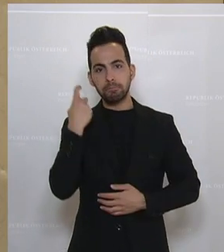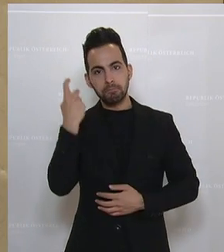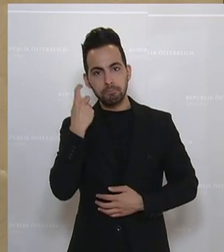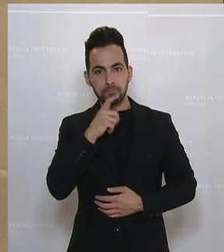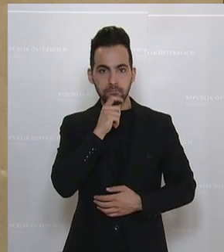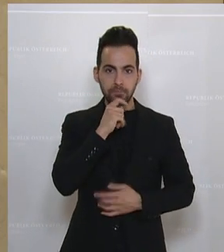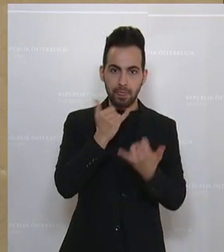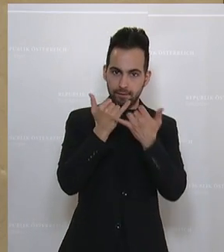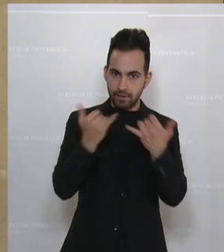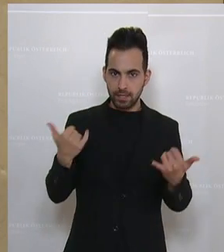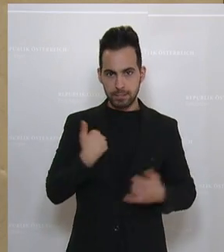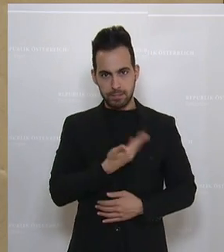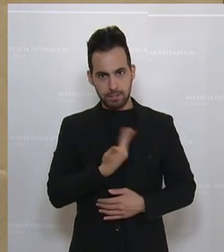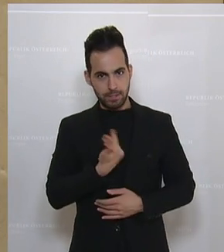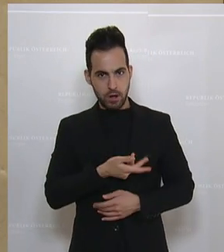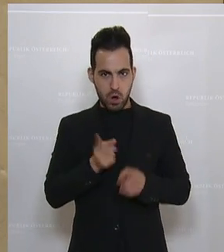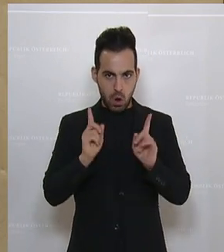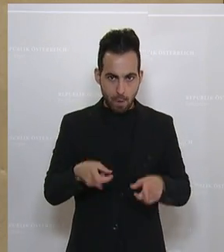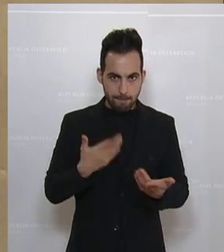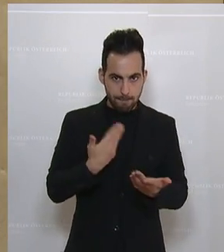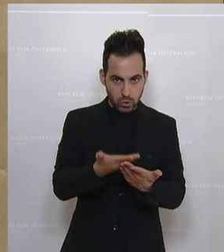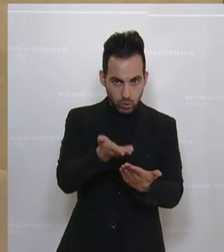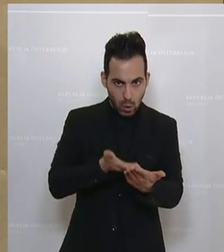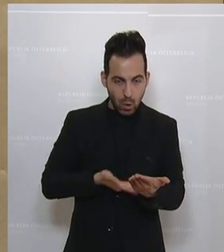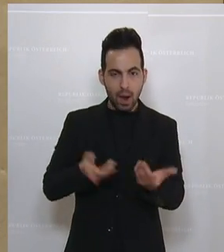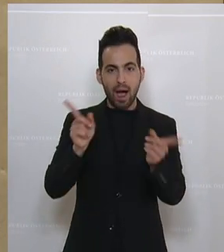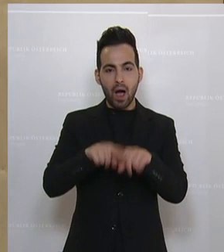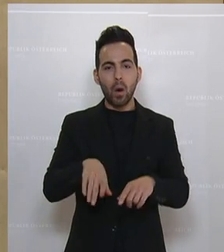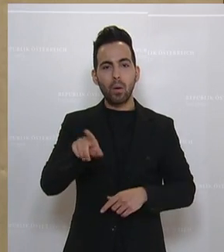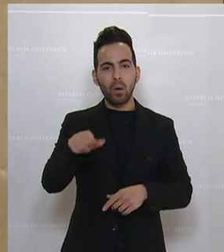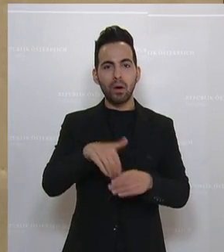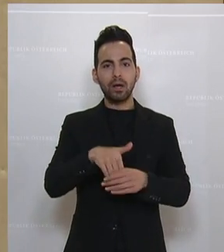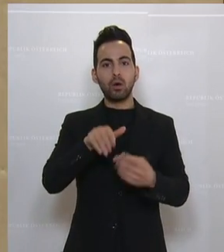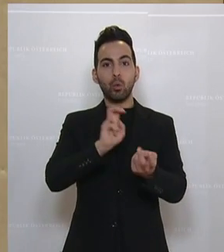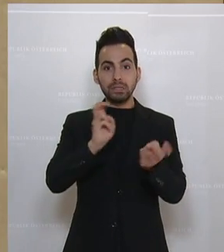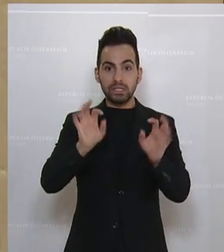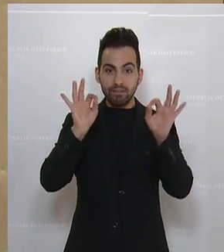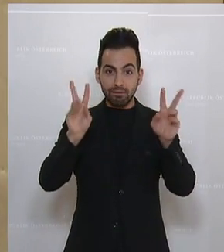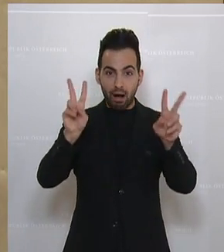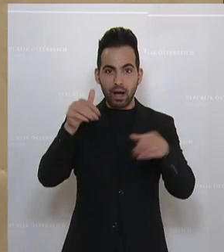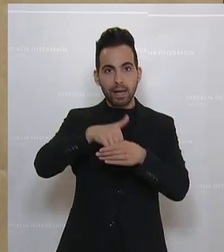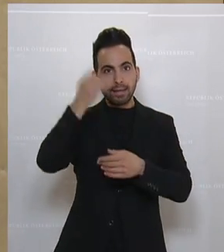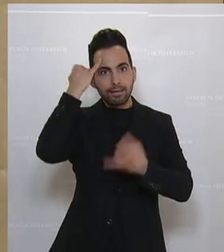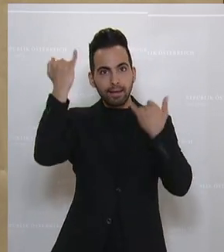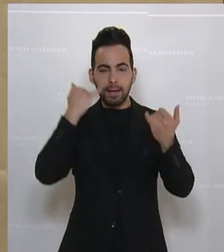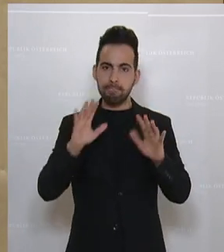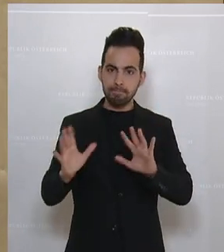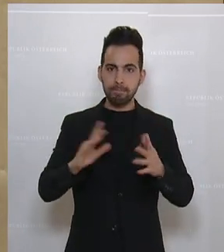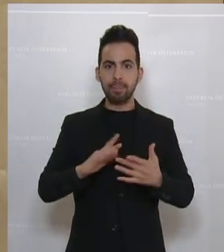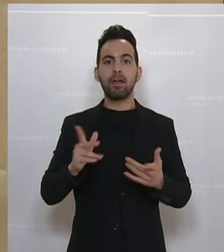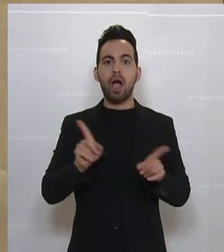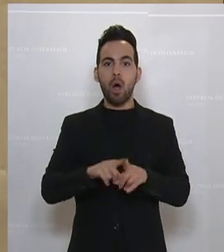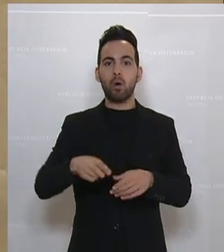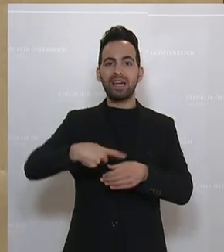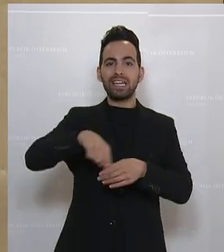stark dieses Volksbegehrens und an der Realisierung der Idee, die dahinter steht. Und das haben uns in Wahrheit